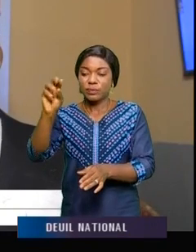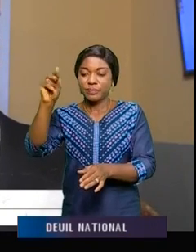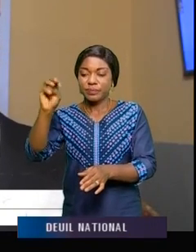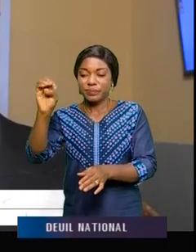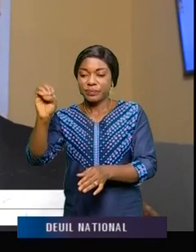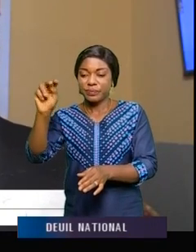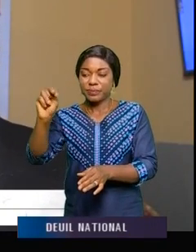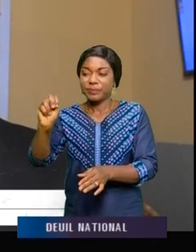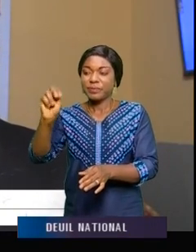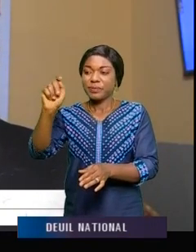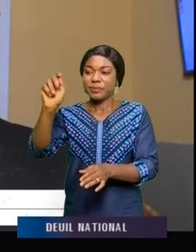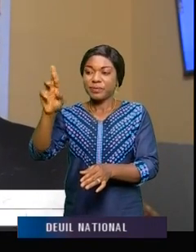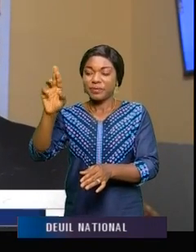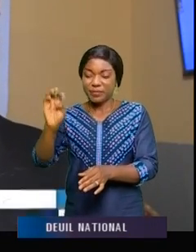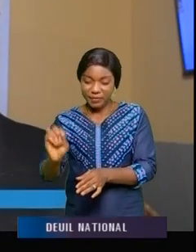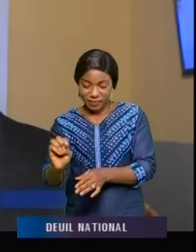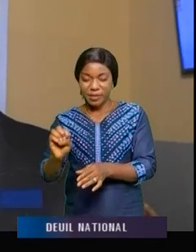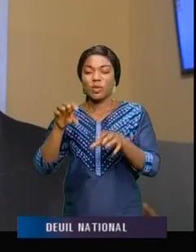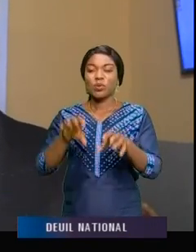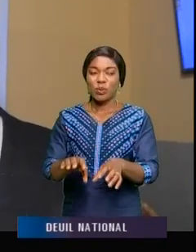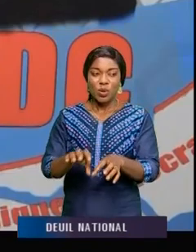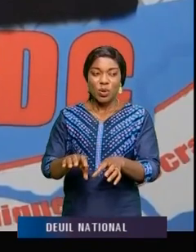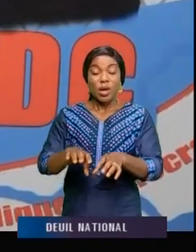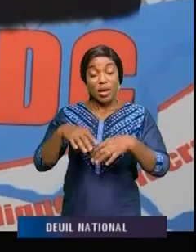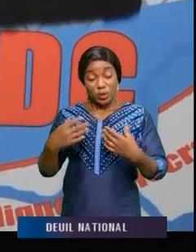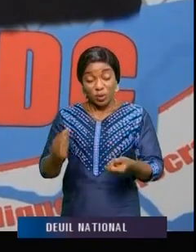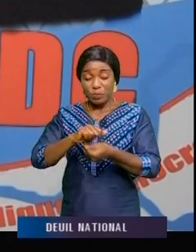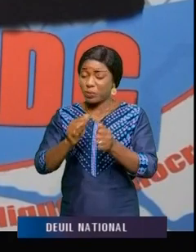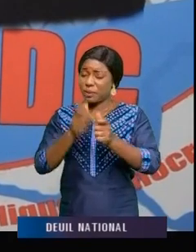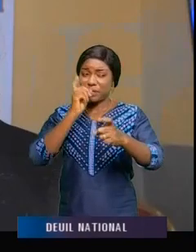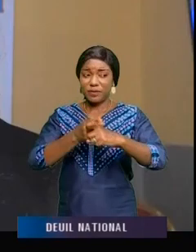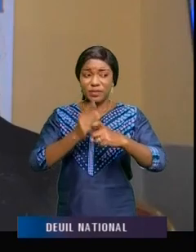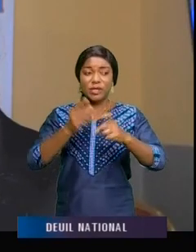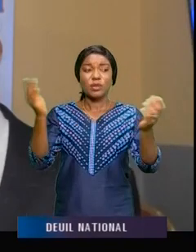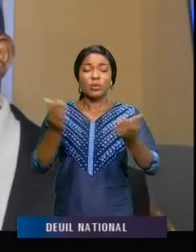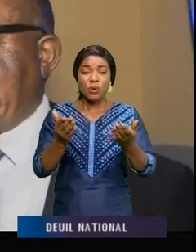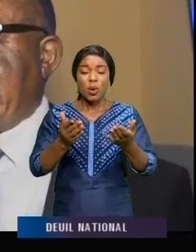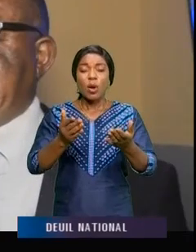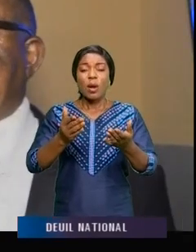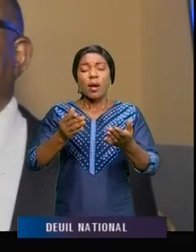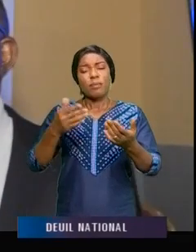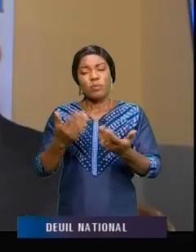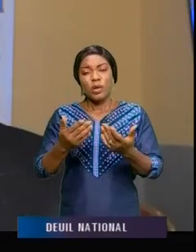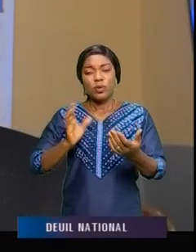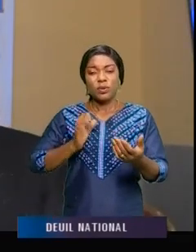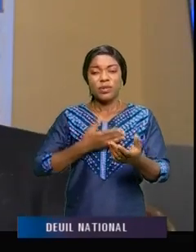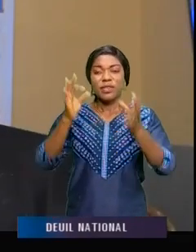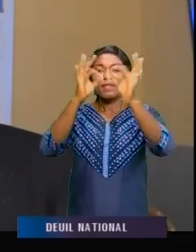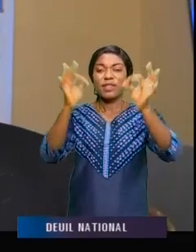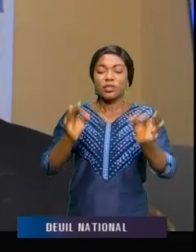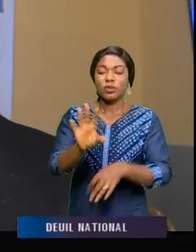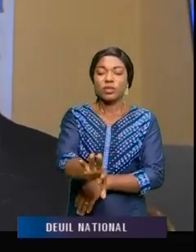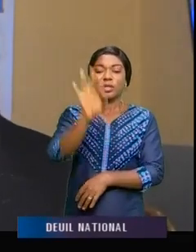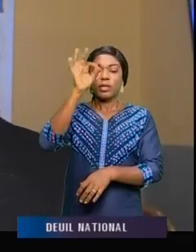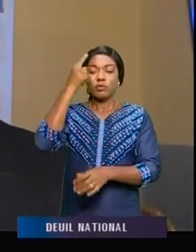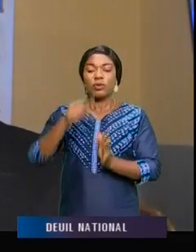dans la mesure où notre pays, à travers notre fédération, a été sélectionné pour